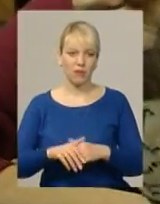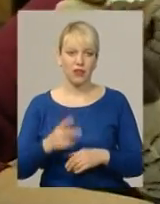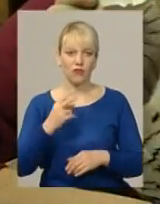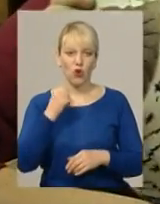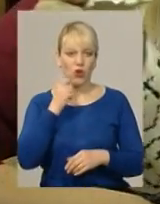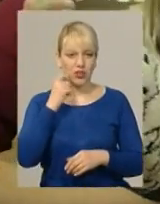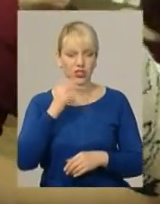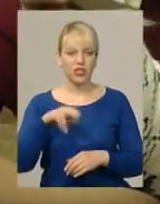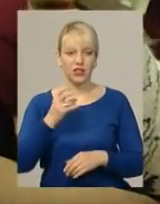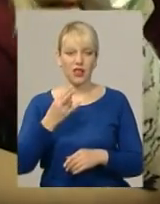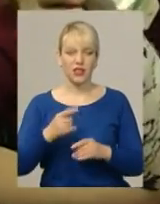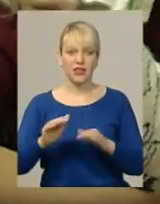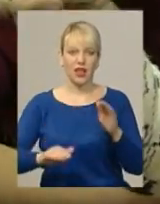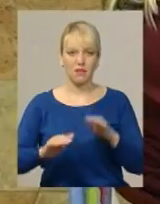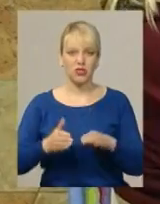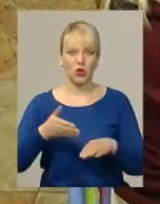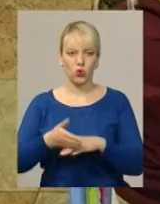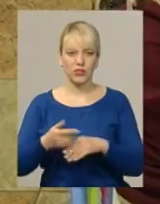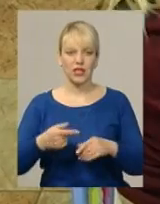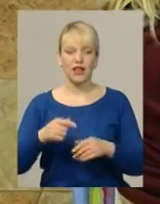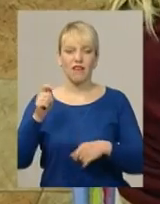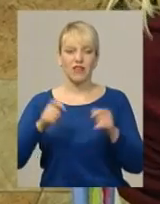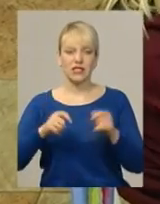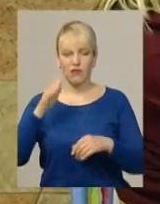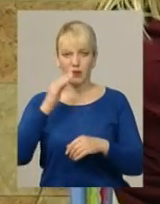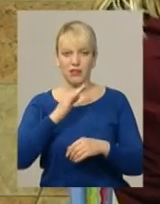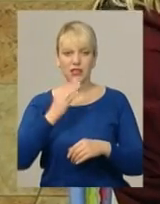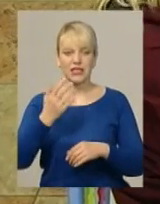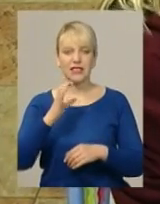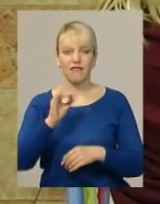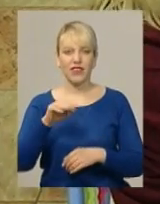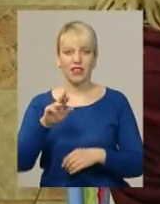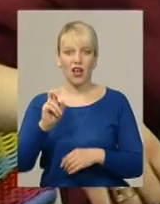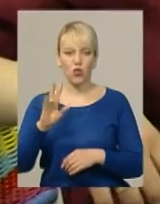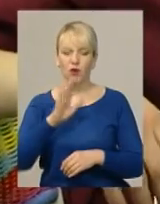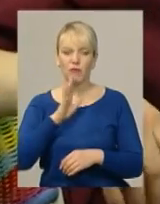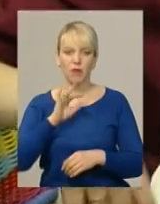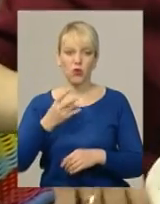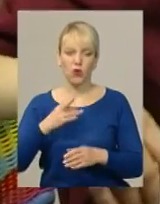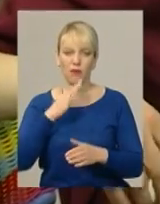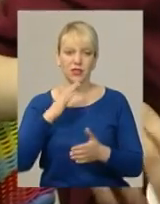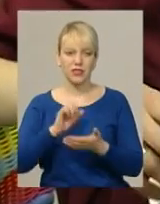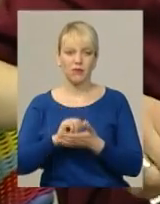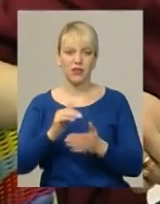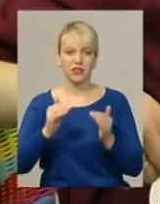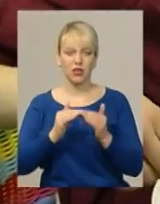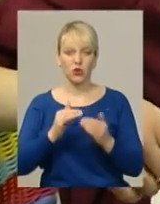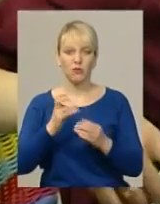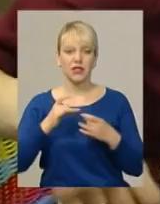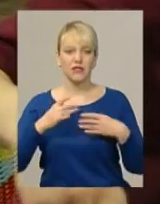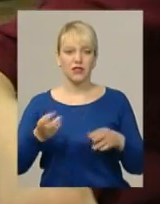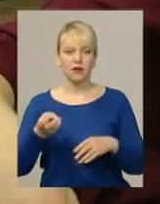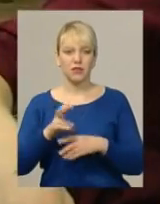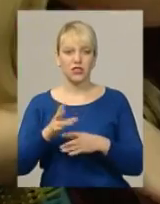Дворічний Даня – один з найменших гостей фестивалю батьківства «Світанок». Його мама Юлія розповідає, з хлопчиком багато займаються вдома. На свято, каже,